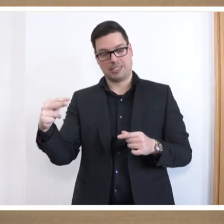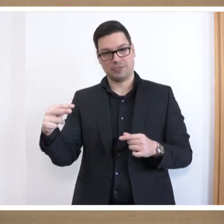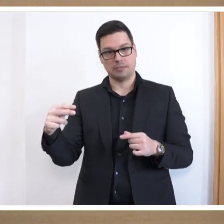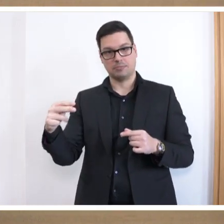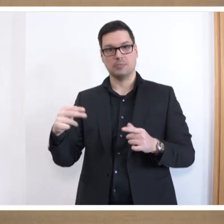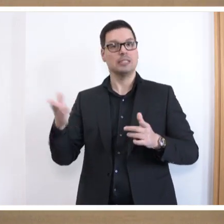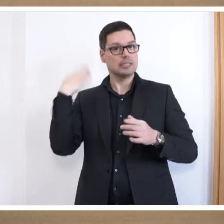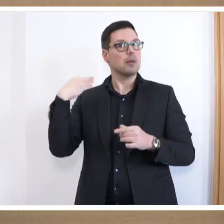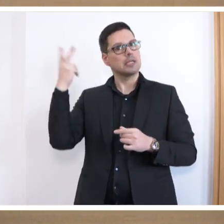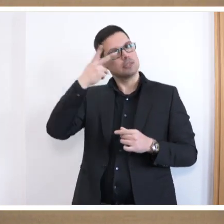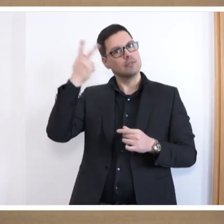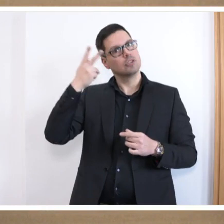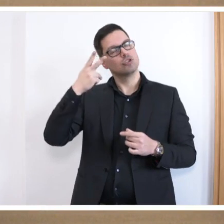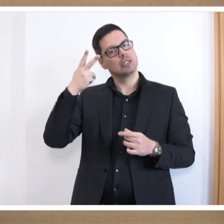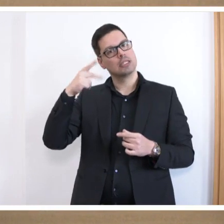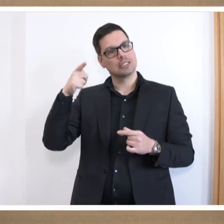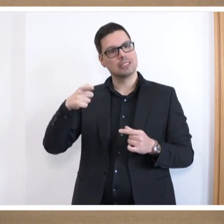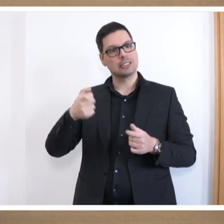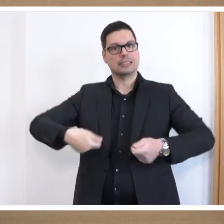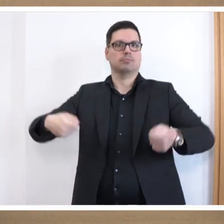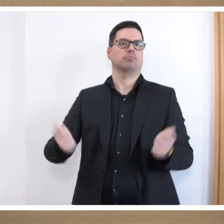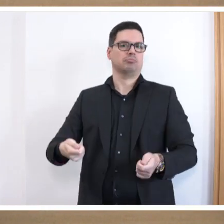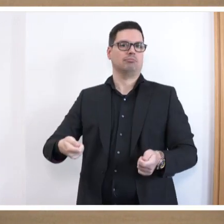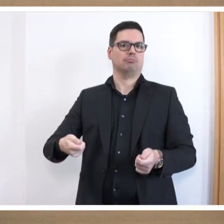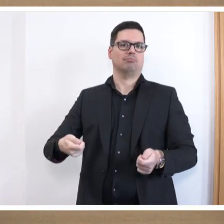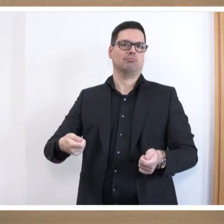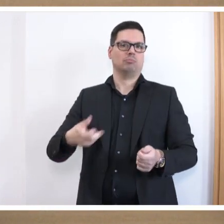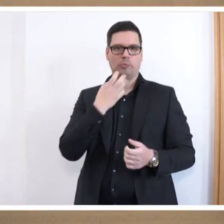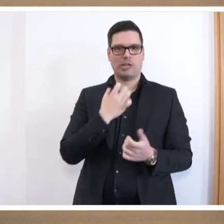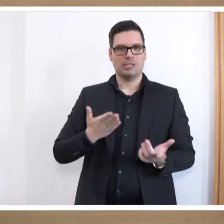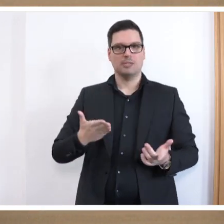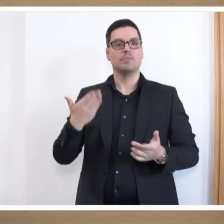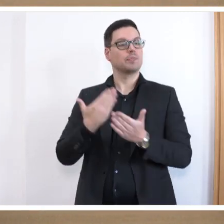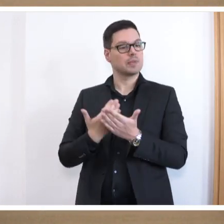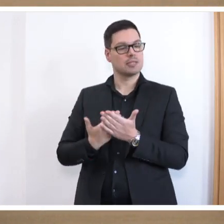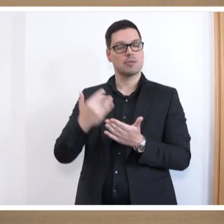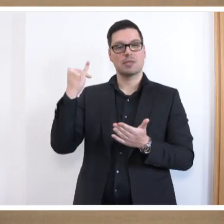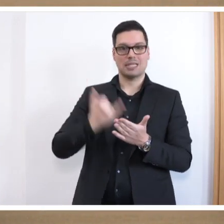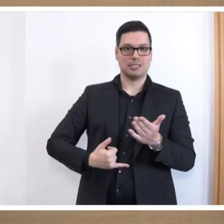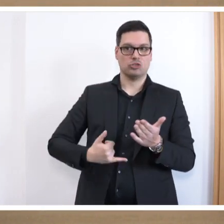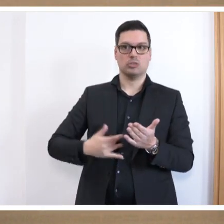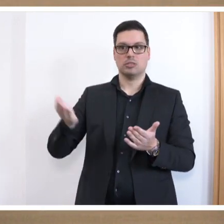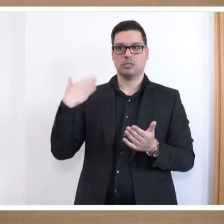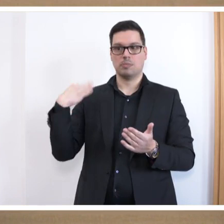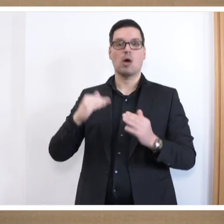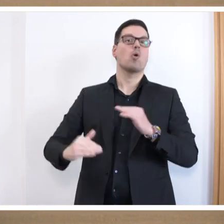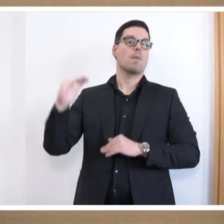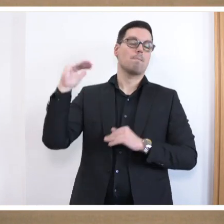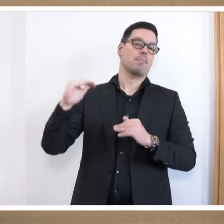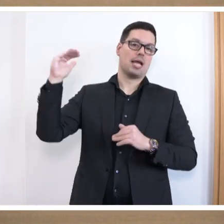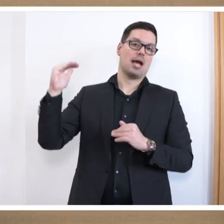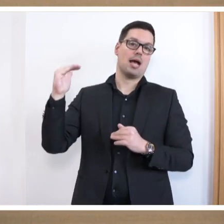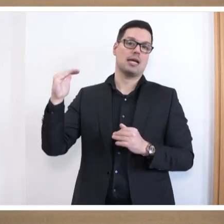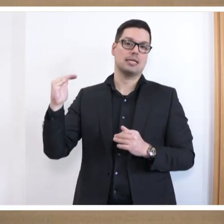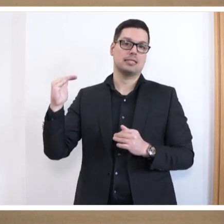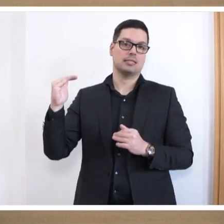durchaus damals nachvollziehbar, dass sie die Zügel in die Hand nehmen wollten. Deshalb fand es letztlich wohl damals auch eine Mehrheit, sie konnten damals